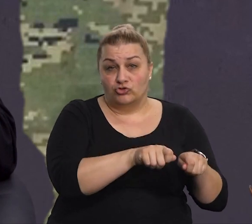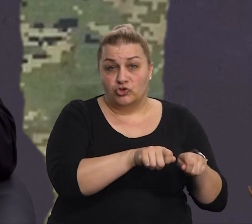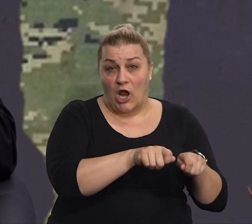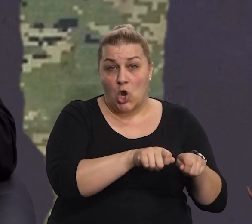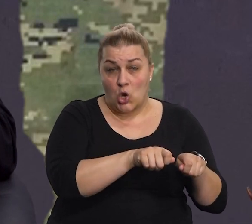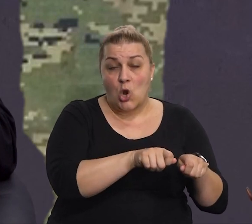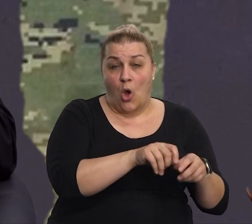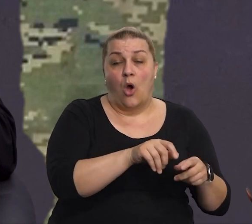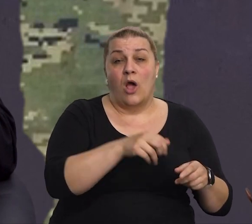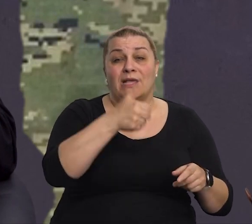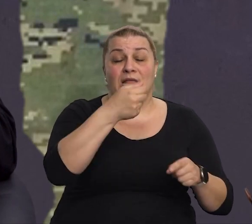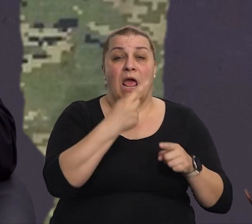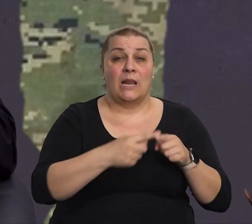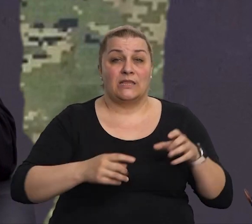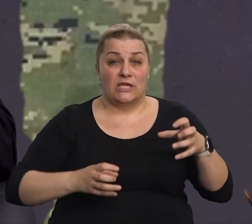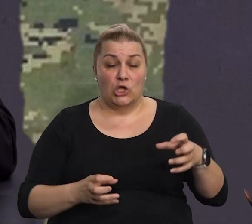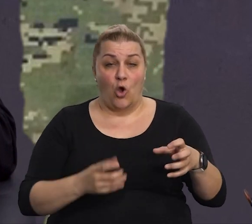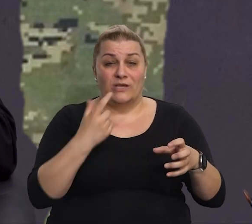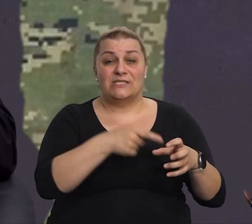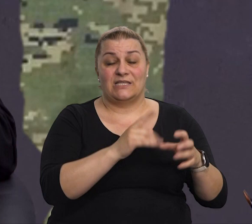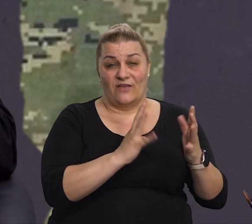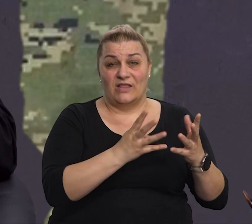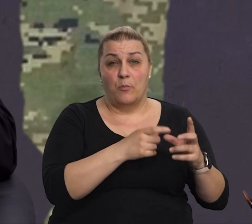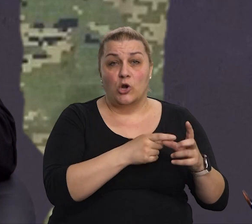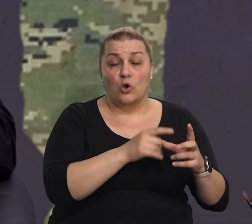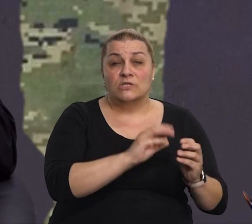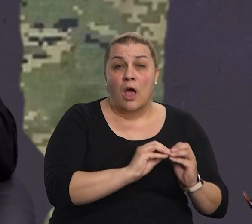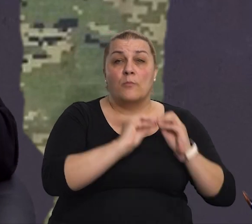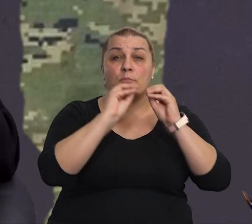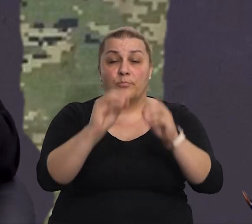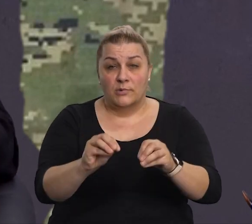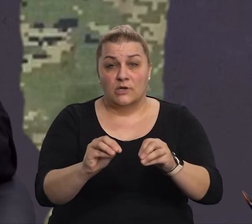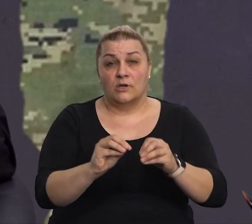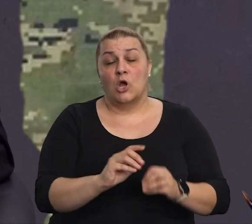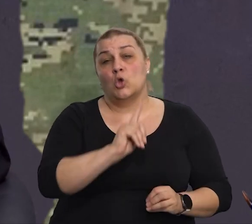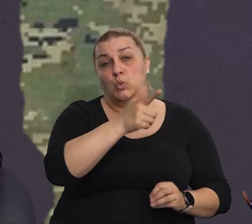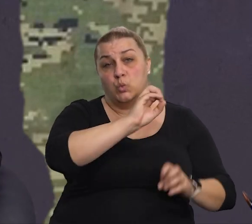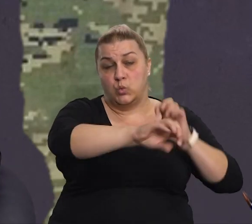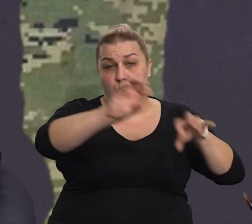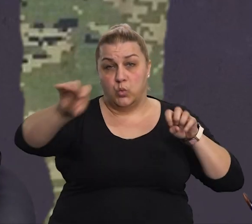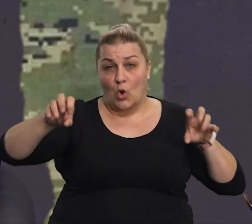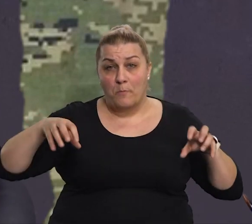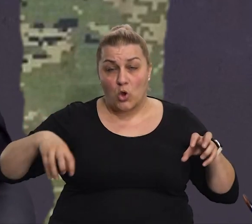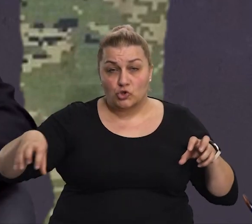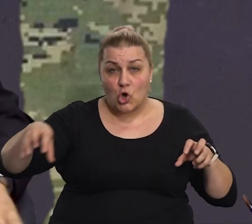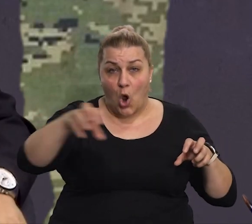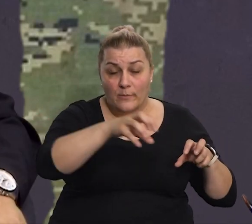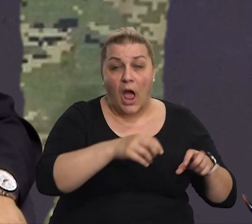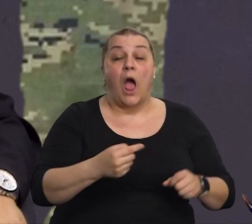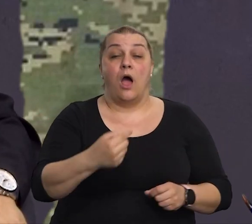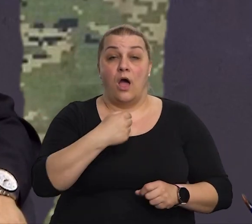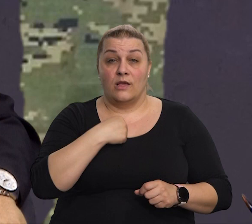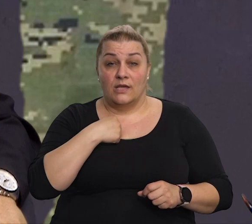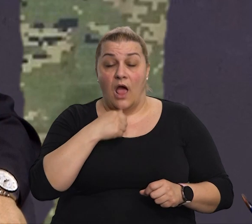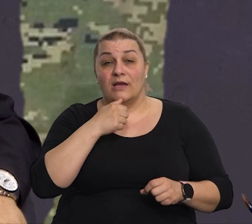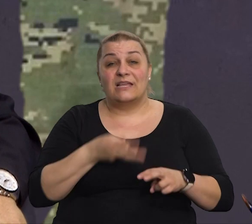Jedan dio pripadnika devete bojne hosa je otišao po raznim postrobama, a ja sa